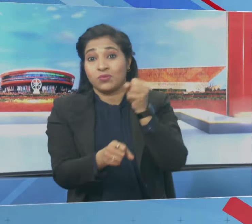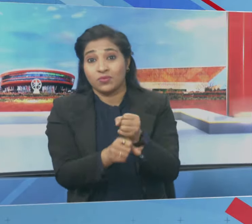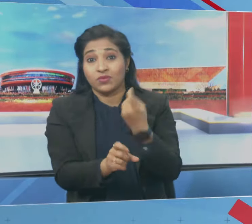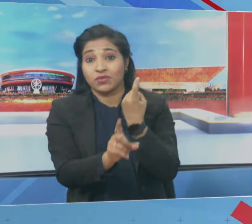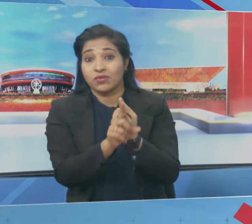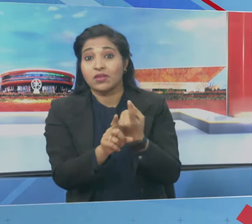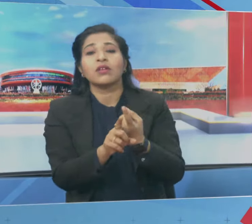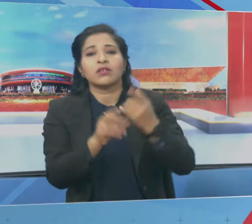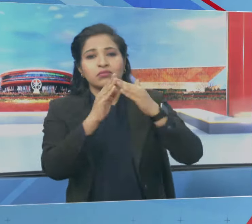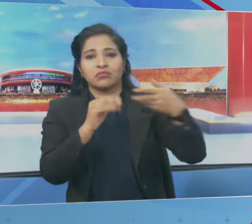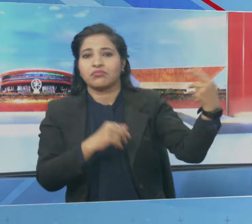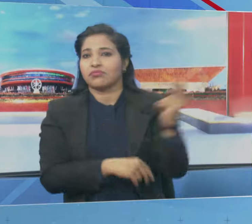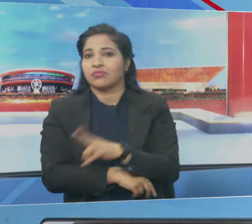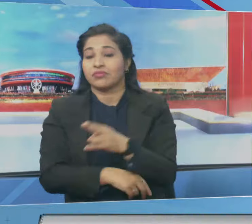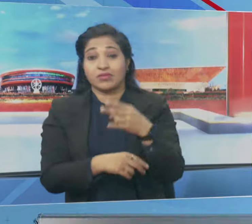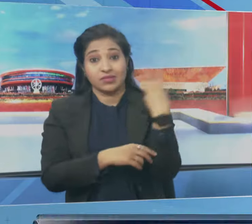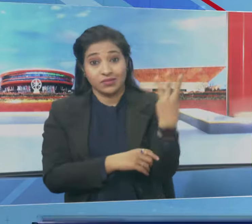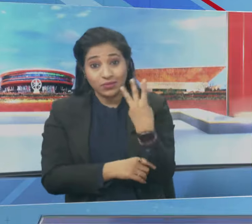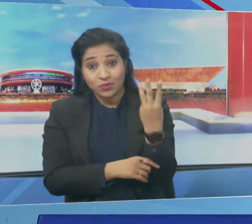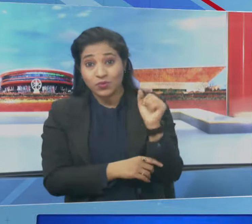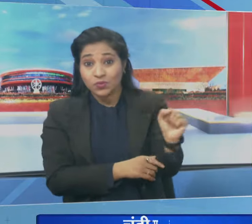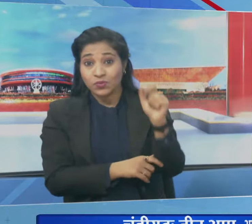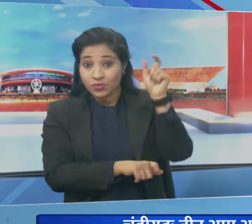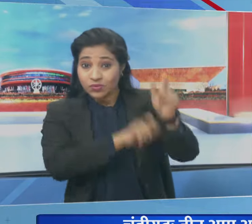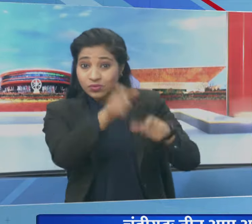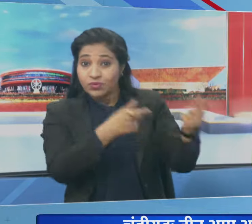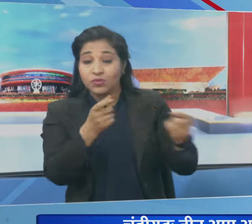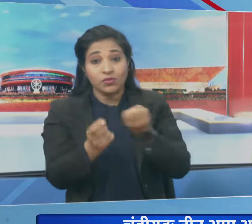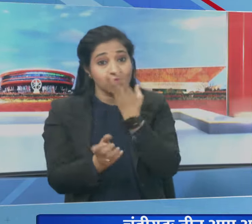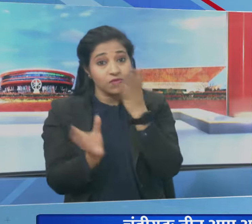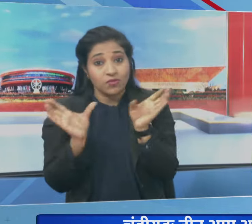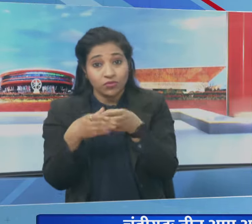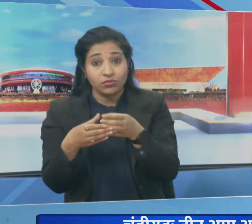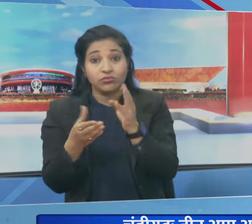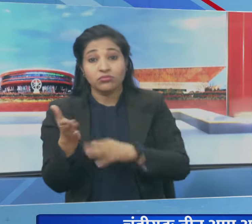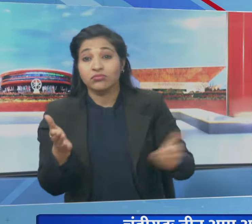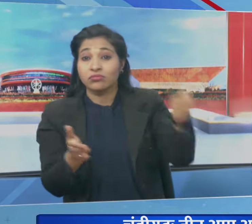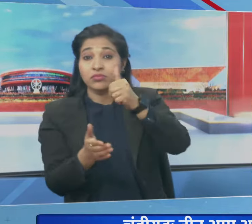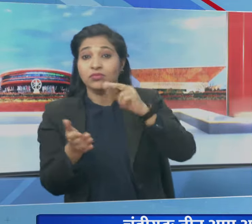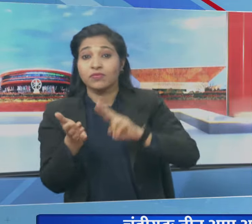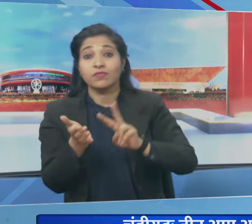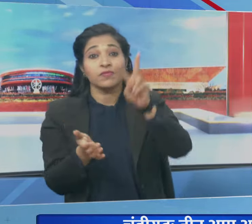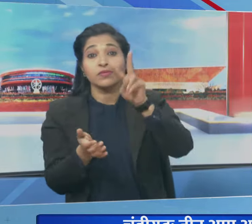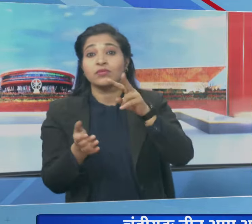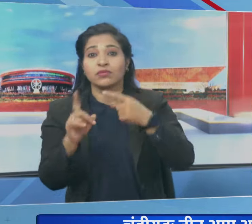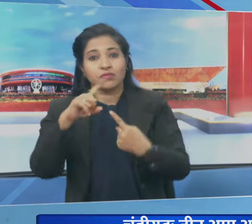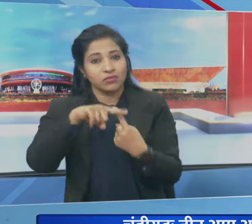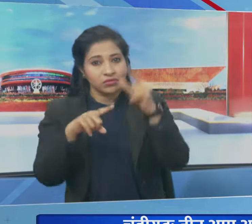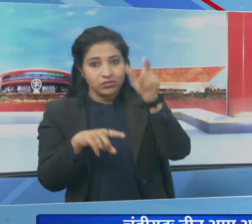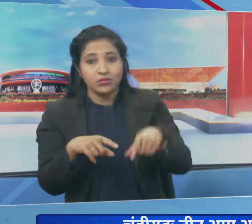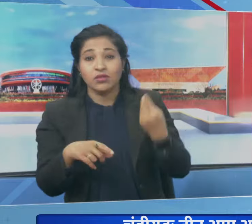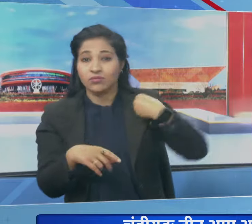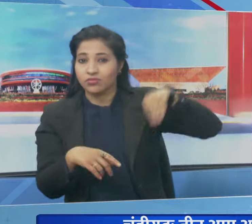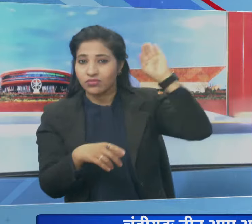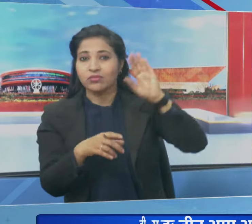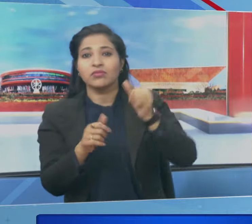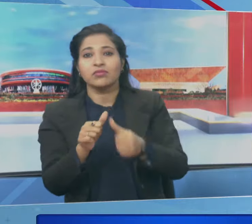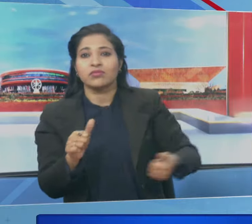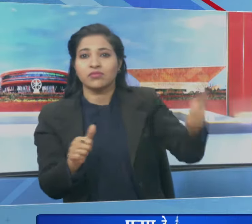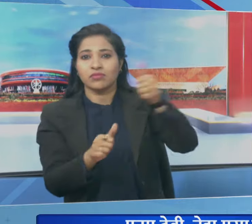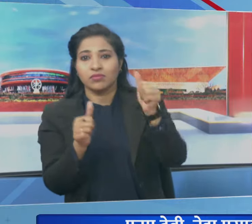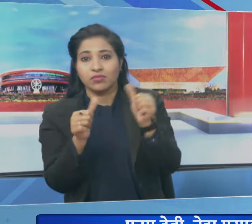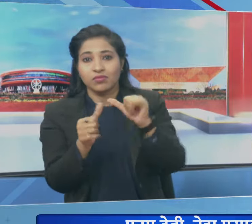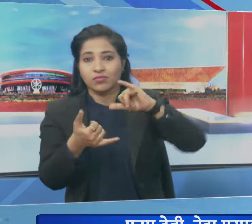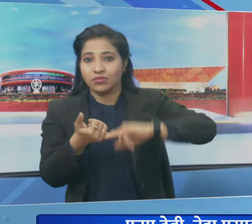की घर वापसी होई है तीनों पार्षदों का भाजपा के राष्ट्री महसचे विन्यूत तावडे ने पूर्वर प्रदेश अध्यक्ष अरुनसूत के